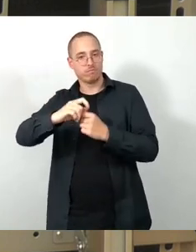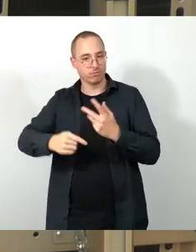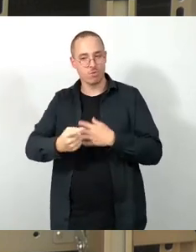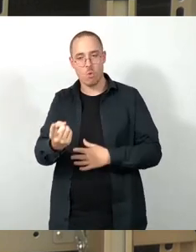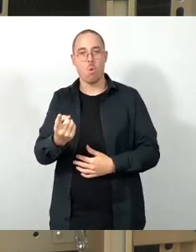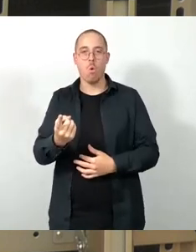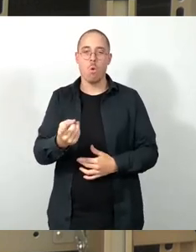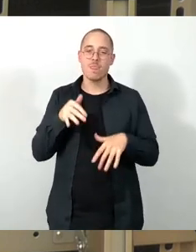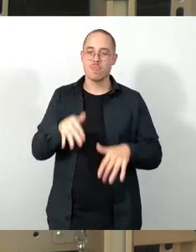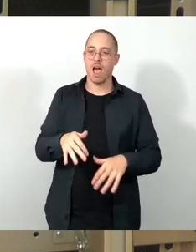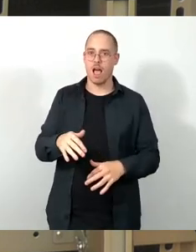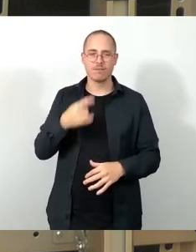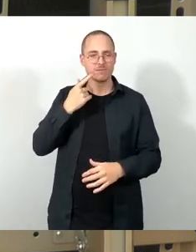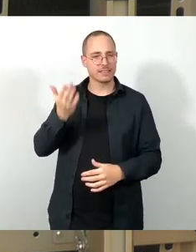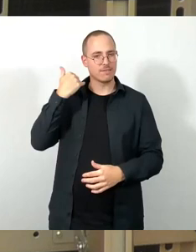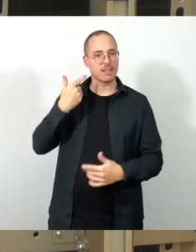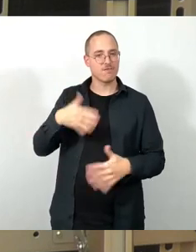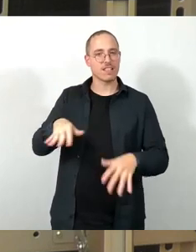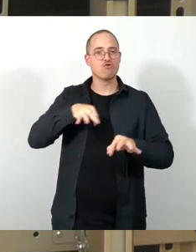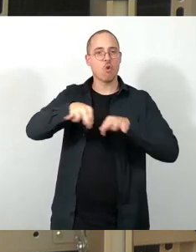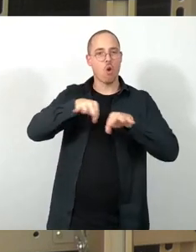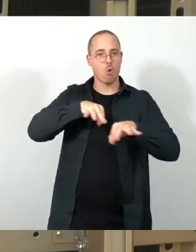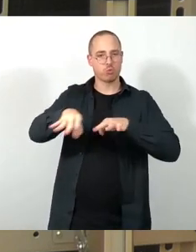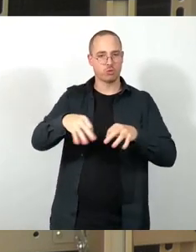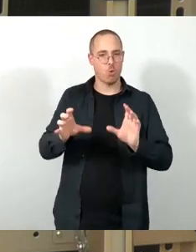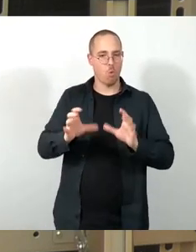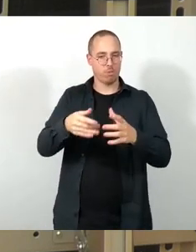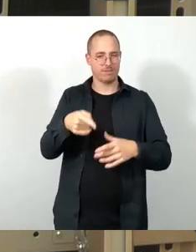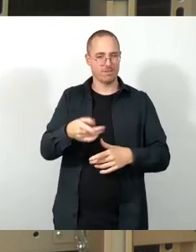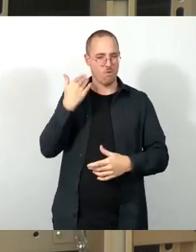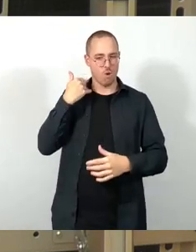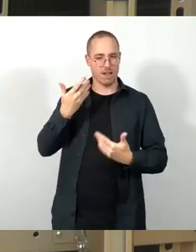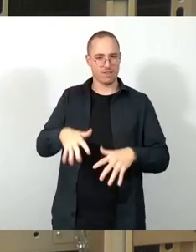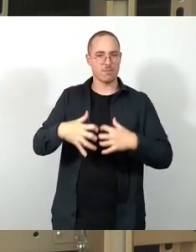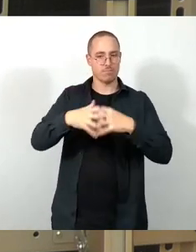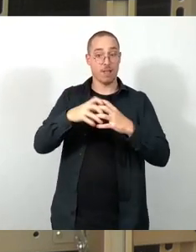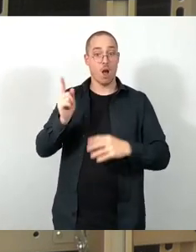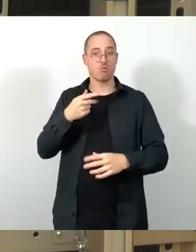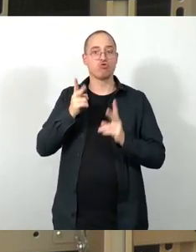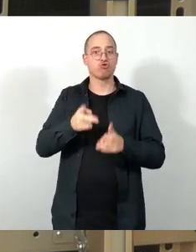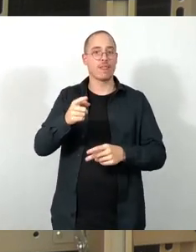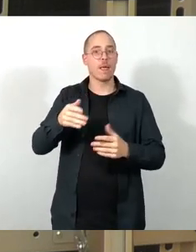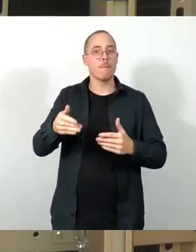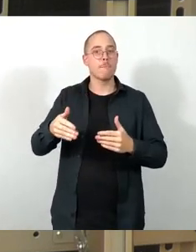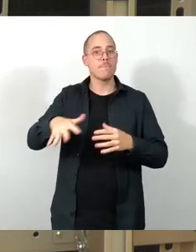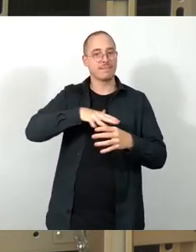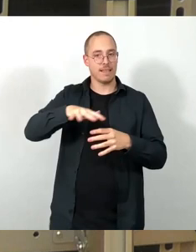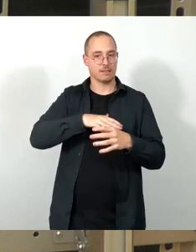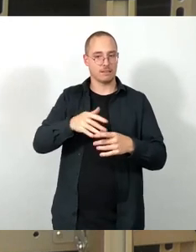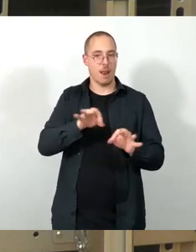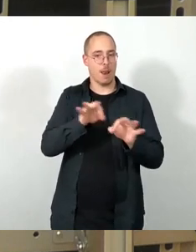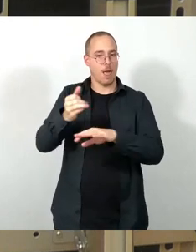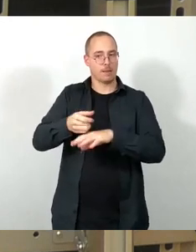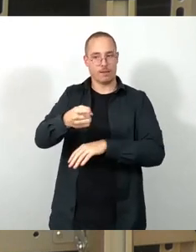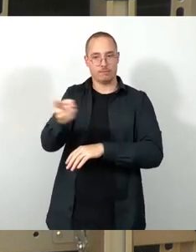mal eingesetzt haben, zu der auch die Stadtbezirksamtsleiter gehören, die haben sich etwas gedacht, wenn sie uns auch